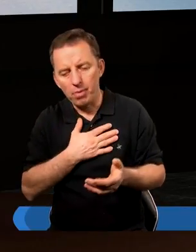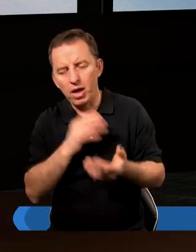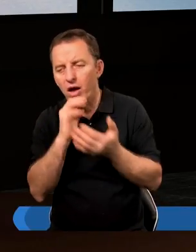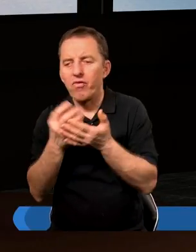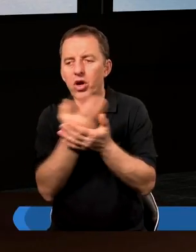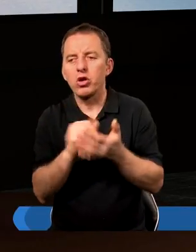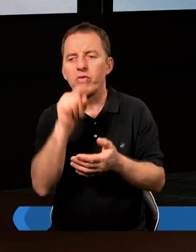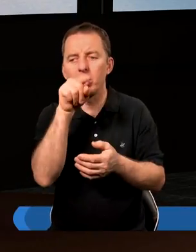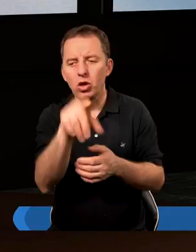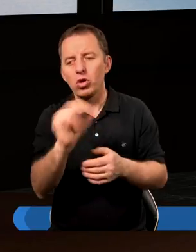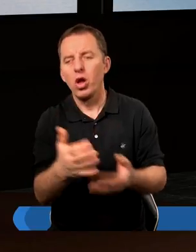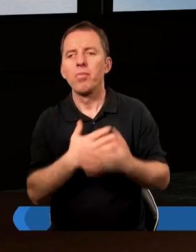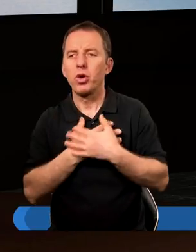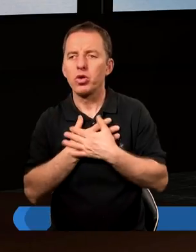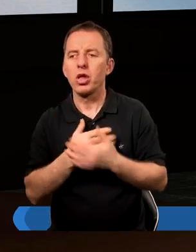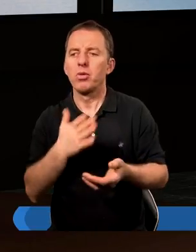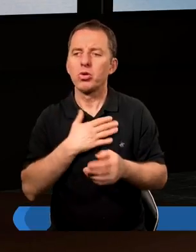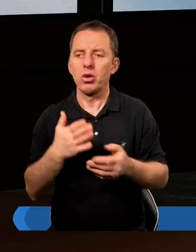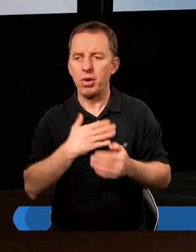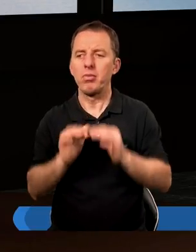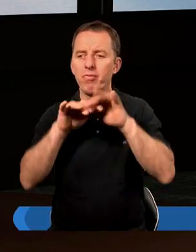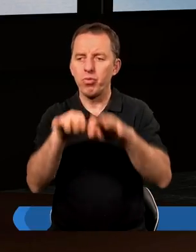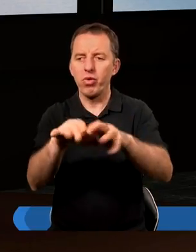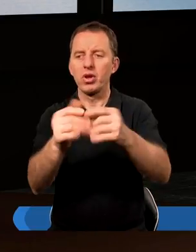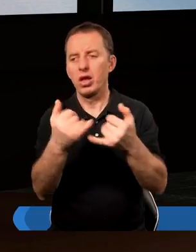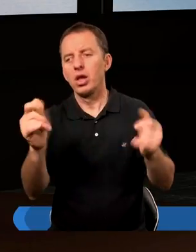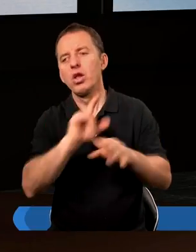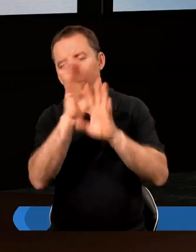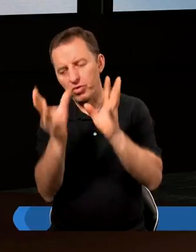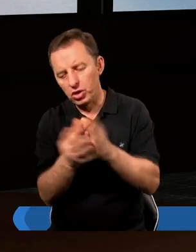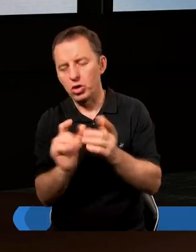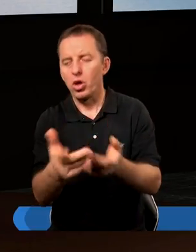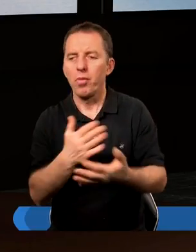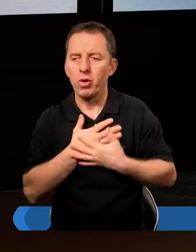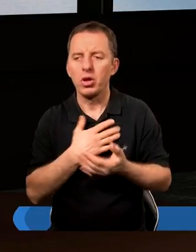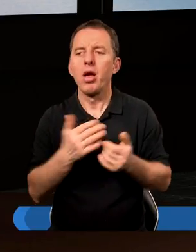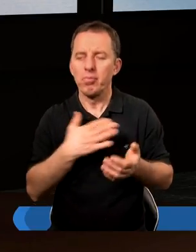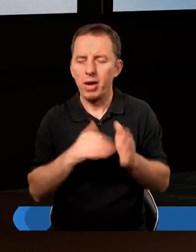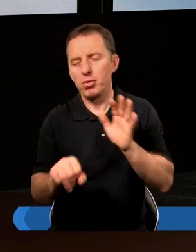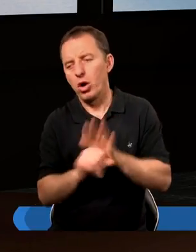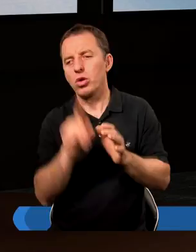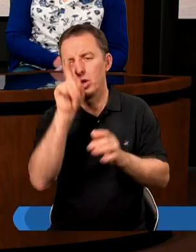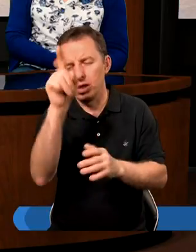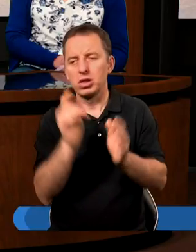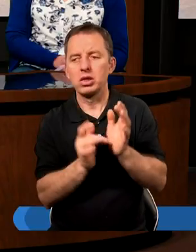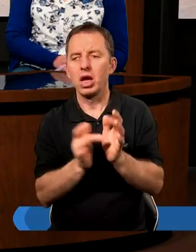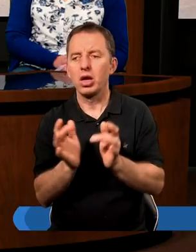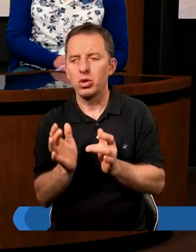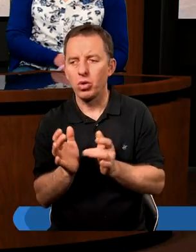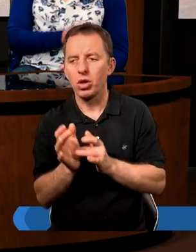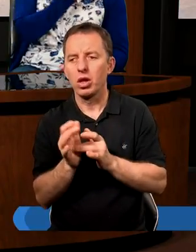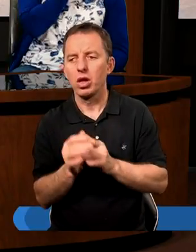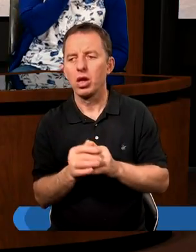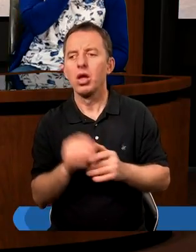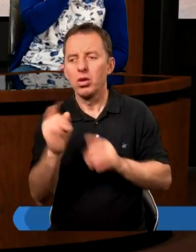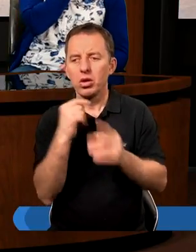wykorzystywać to, co posiadamy, skoro mamy taki wzór. I to wszystko, co posiadamy, mamy od Niego. No i